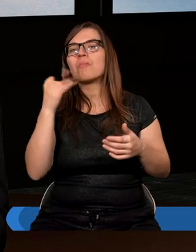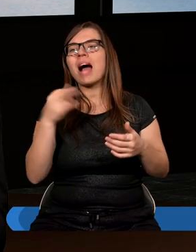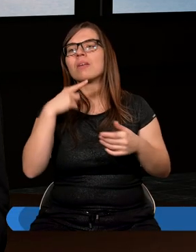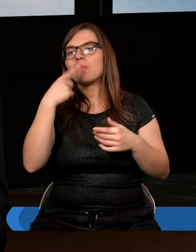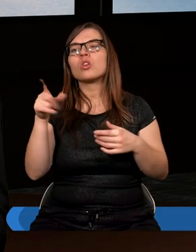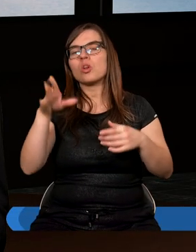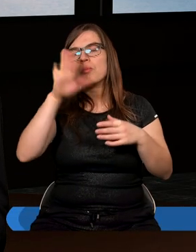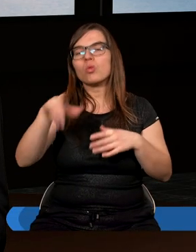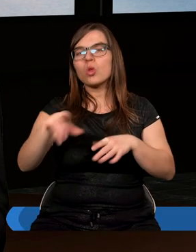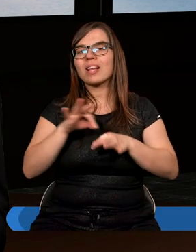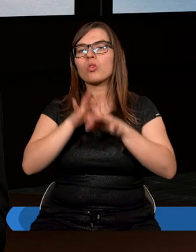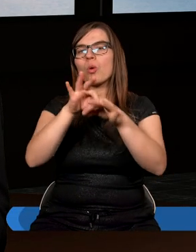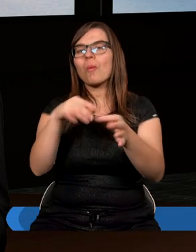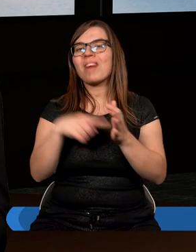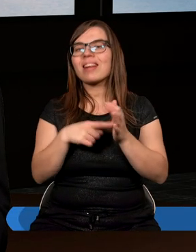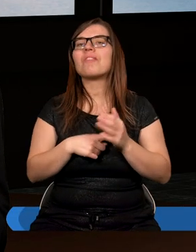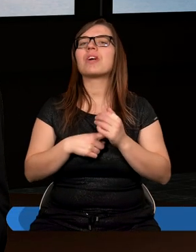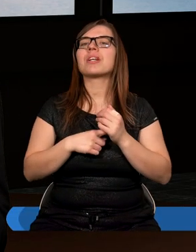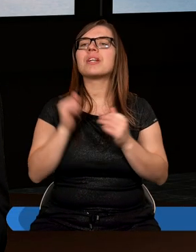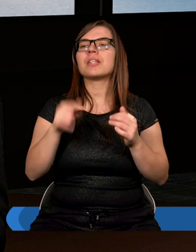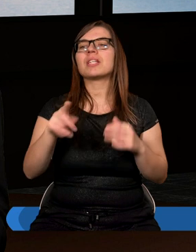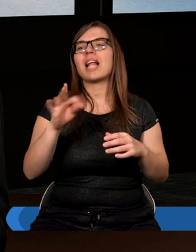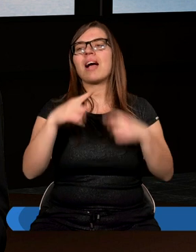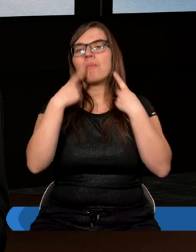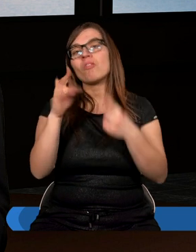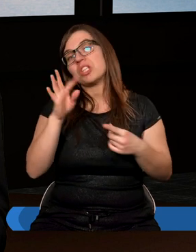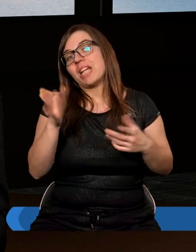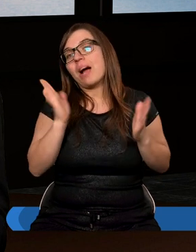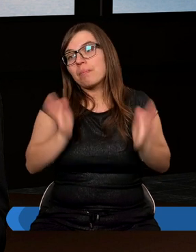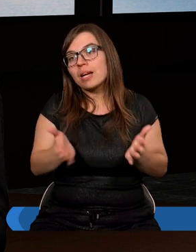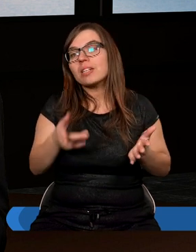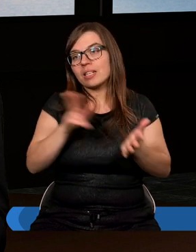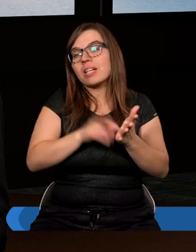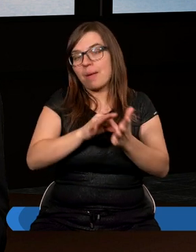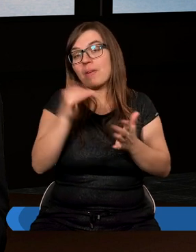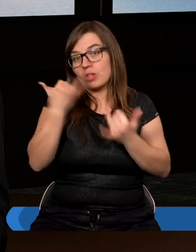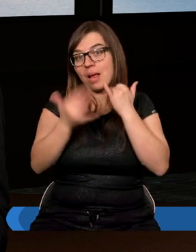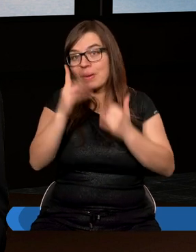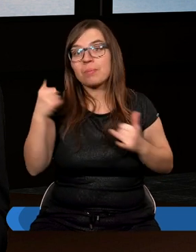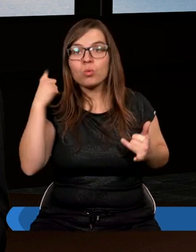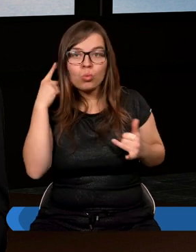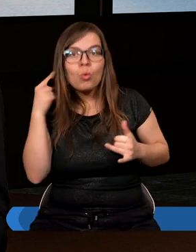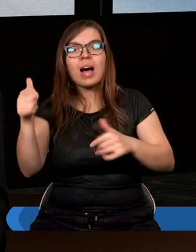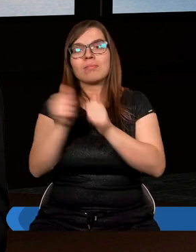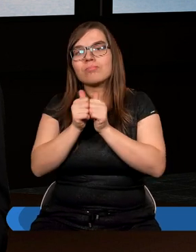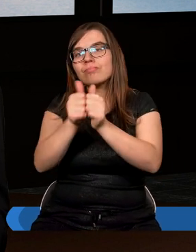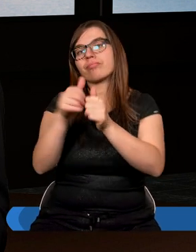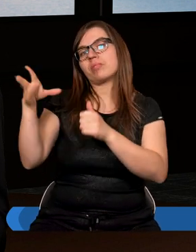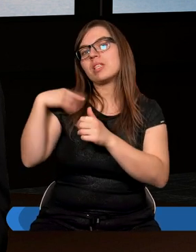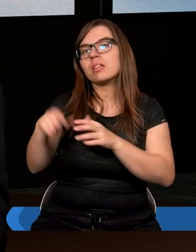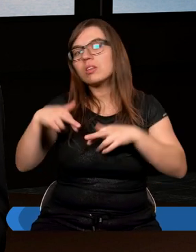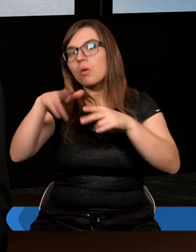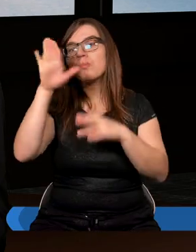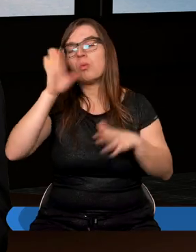doprowadza i skoro tak powiedział, że tak będzie, jeśli będziemy się go słuchać i chodzić tą ścieżką sprawiedliwości, no to